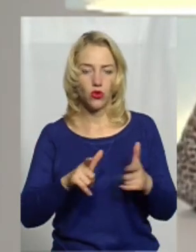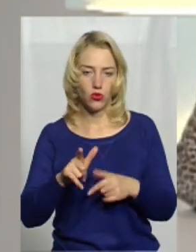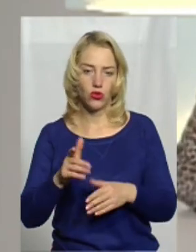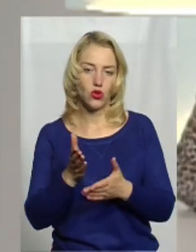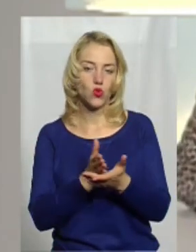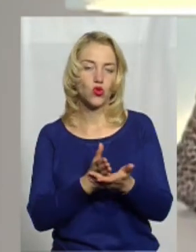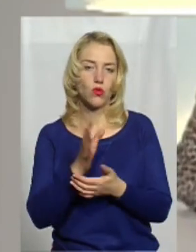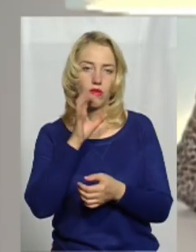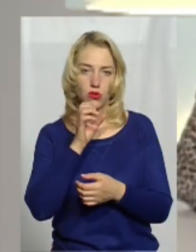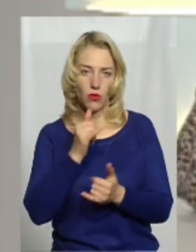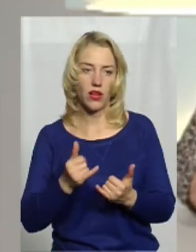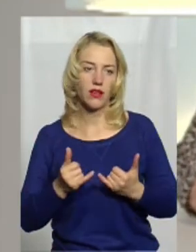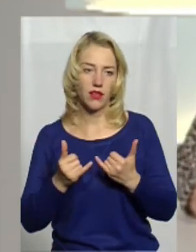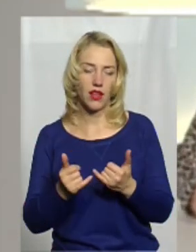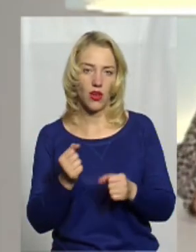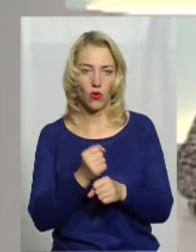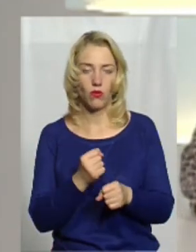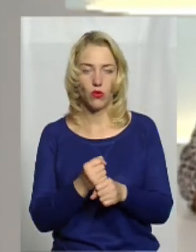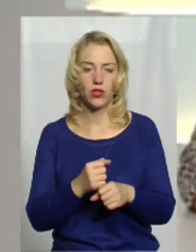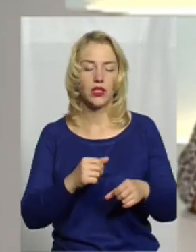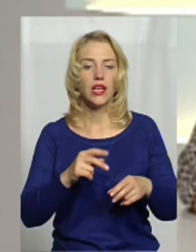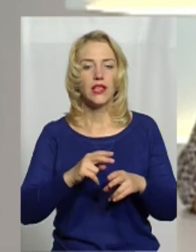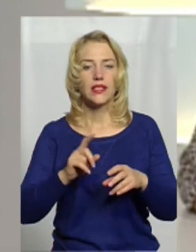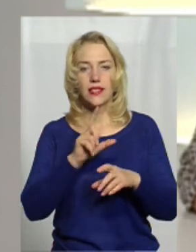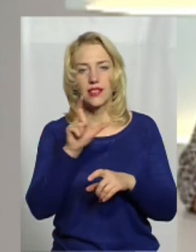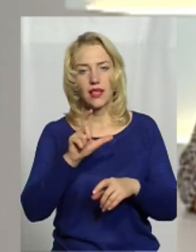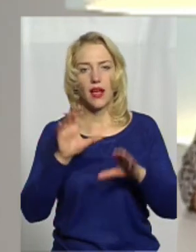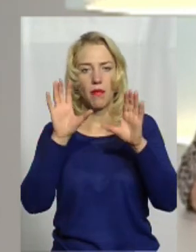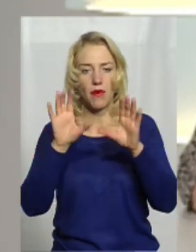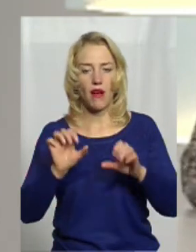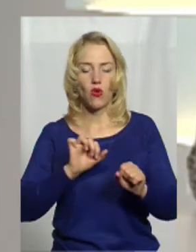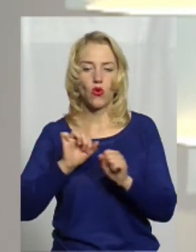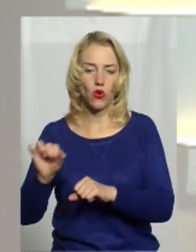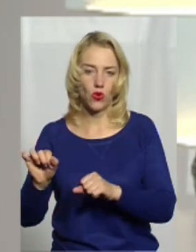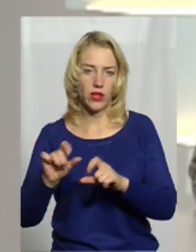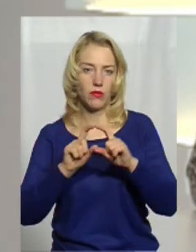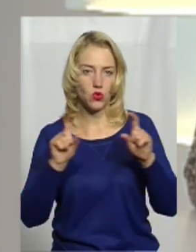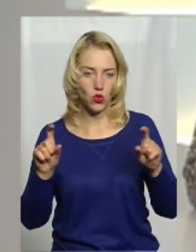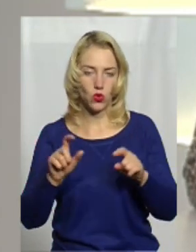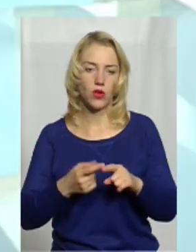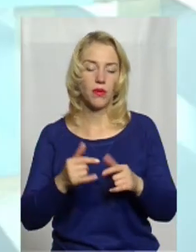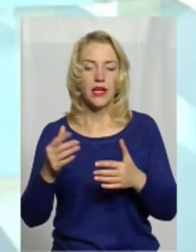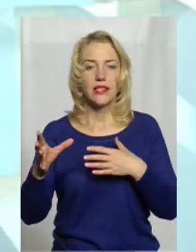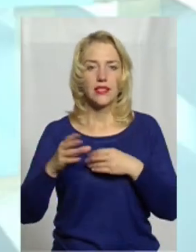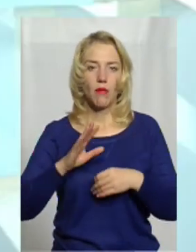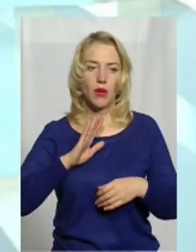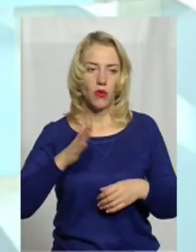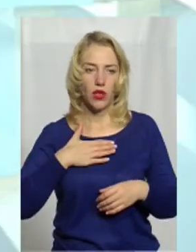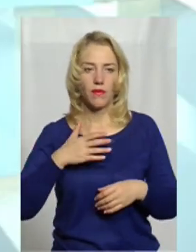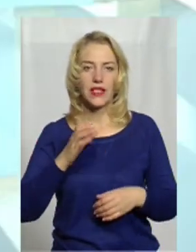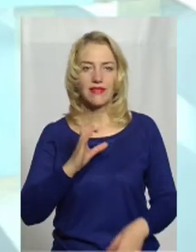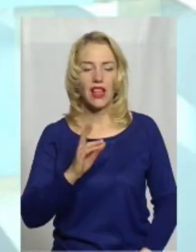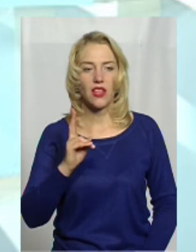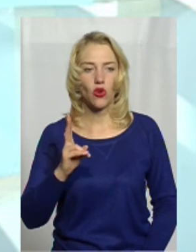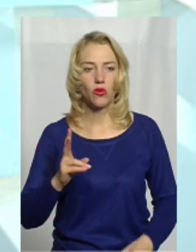собак для роботи з правоохоронними і силовими структурами. З нами у студії була Світлана Колумієць,